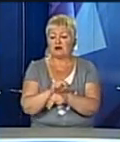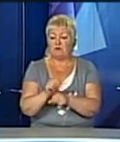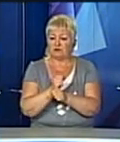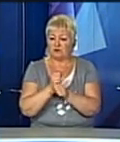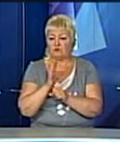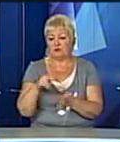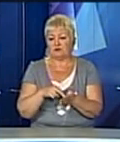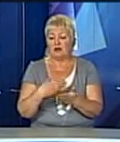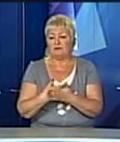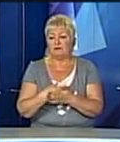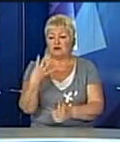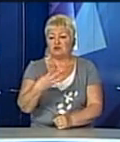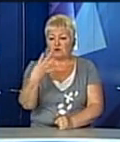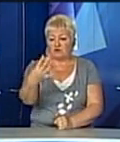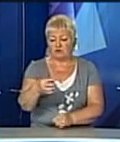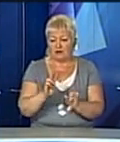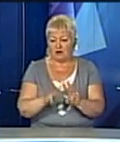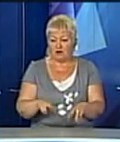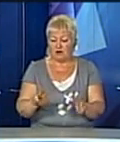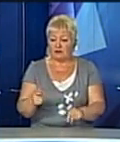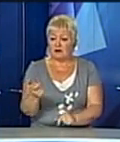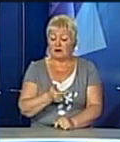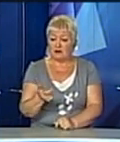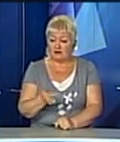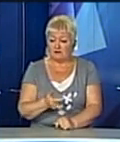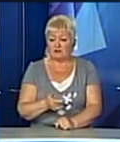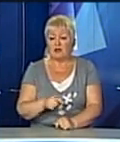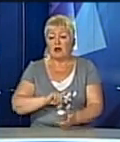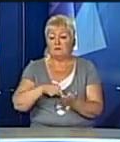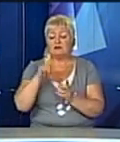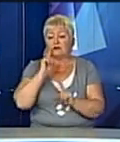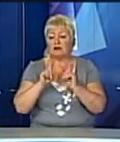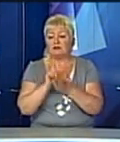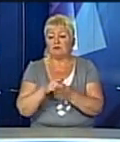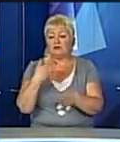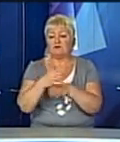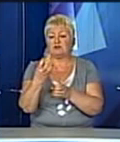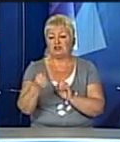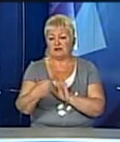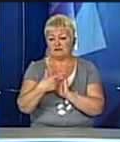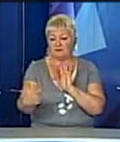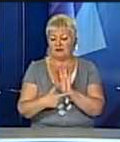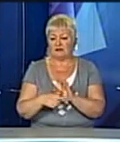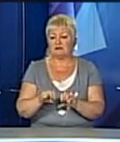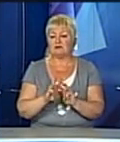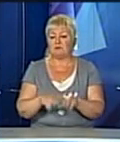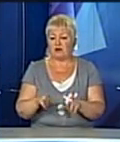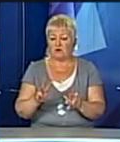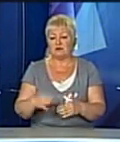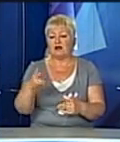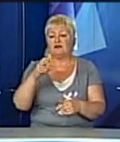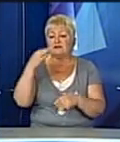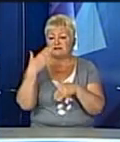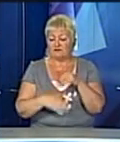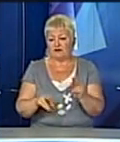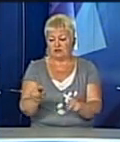становитиме близько 44 мільйонів гривень. І так міська рада має виділити ще близько 17 мільйонів гривень на завершення